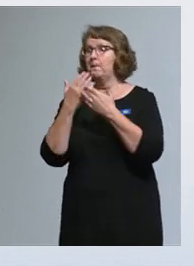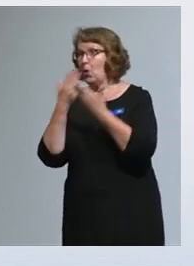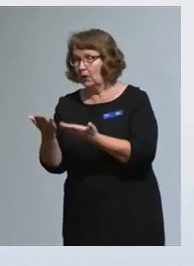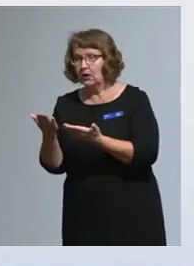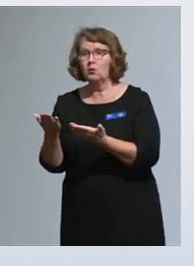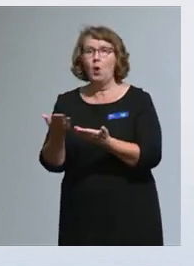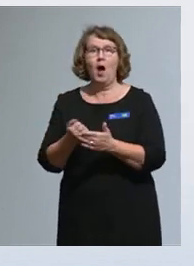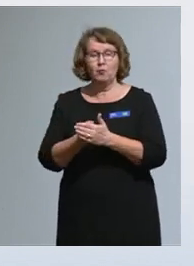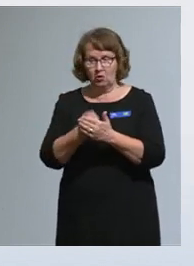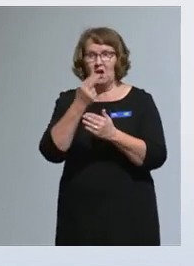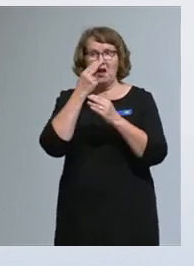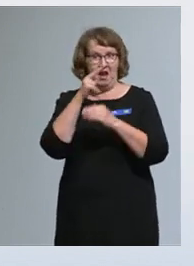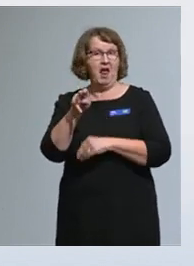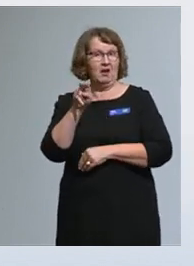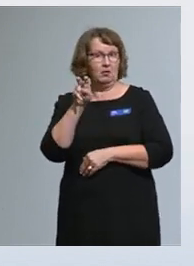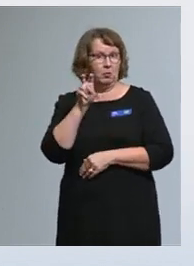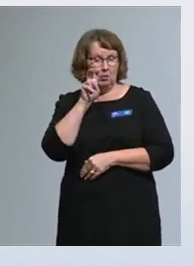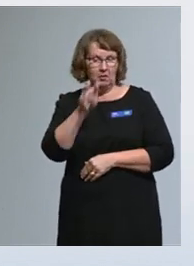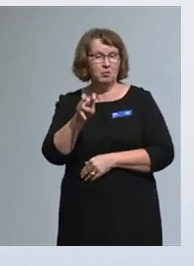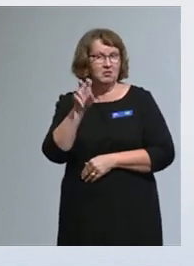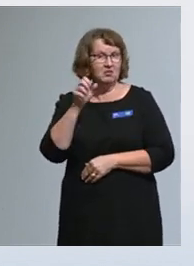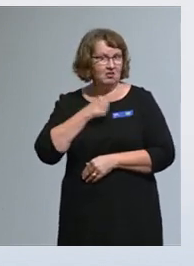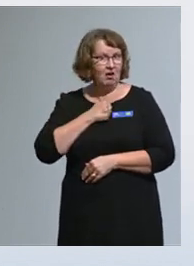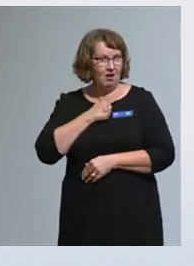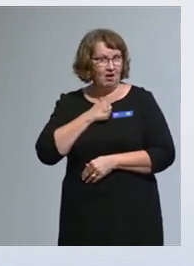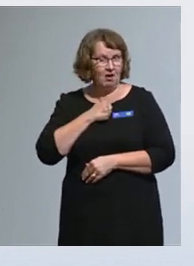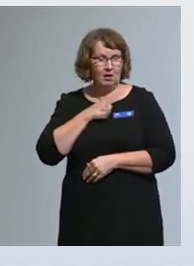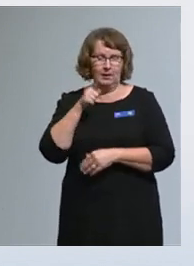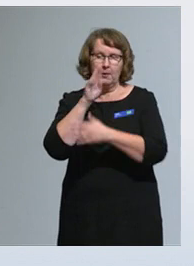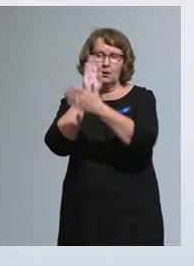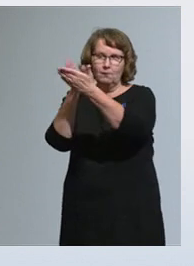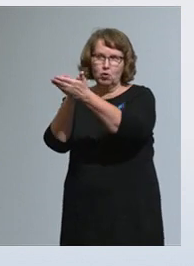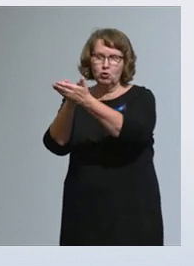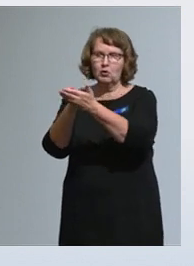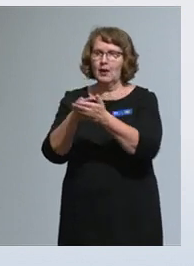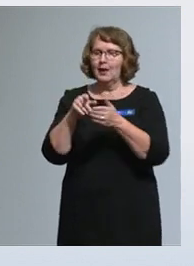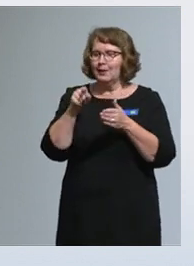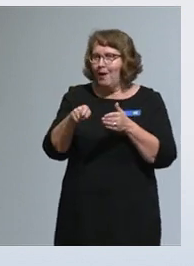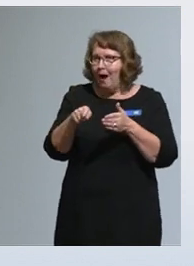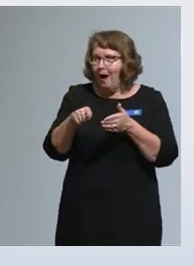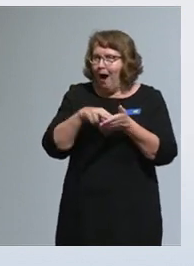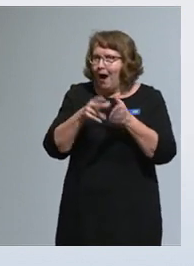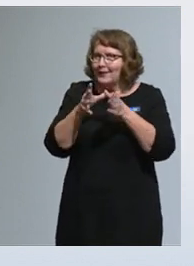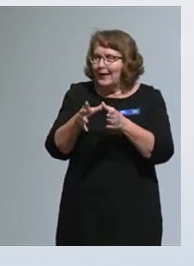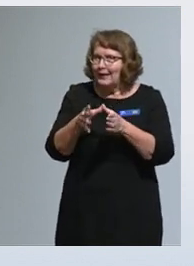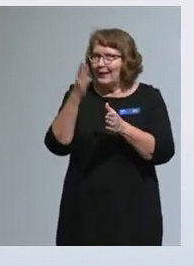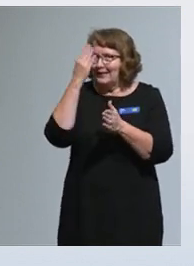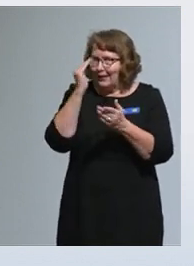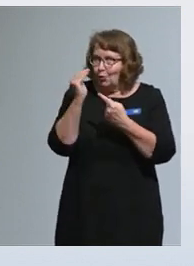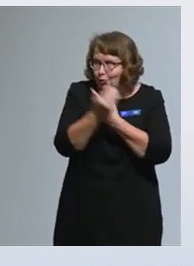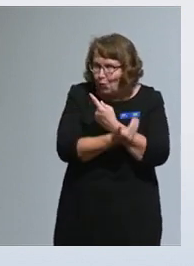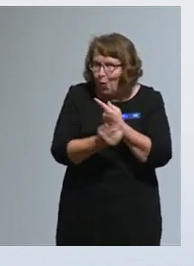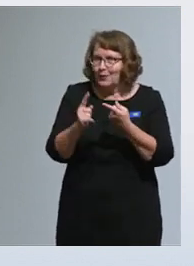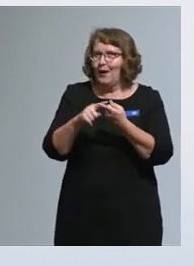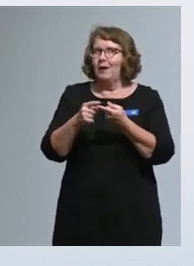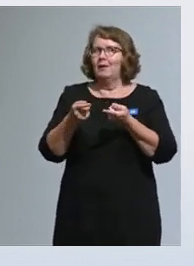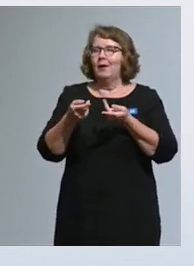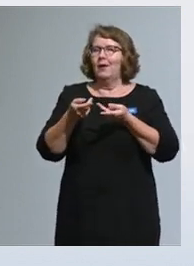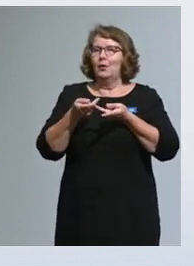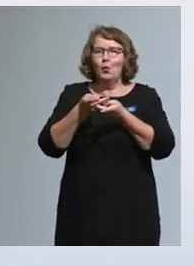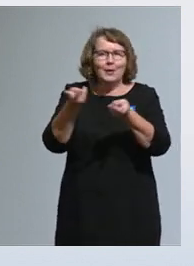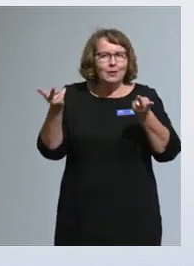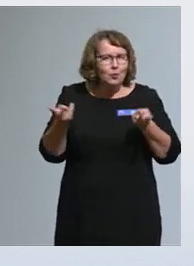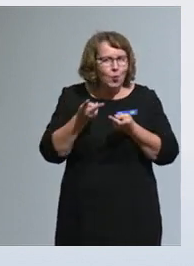Ja korostan tässä, että käymme hankkeessa huolella läpi tietosuoja, julkisuuslainsäädännön ja